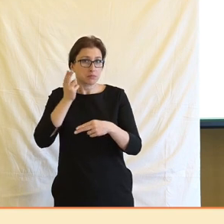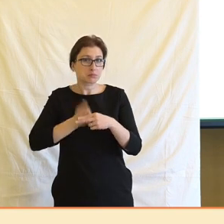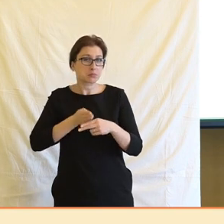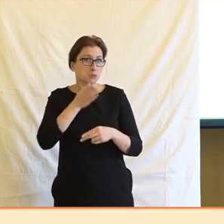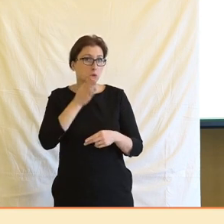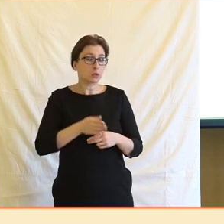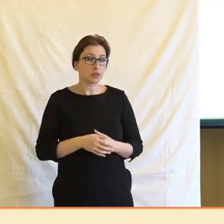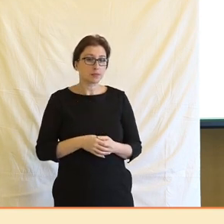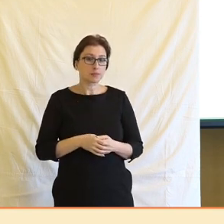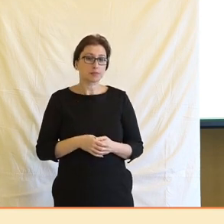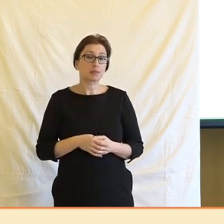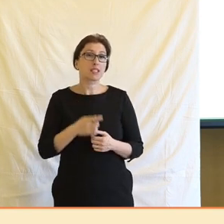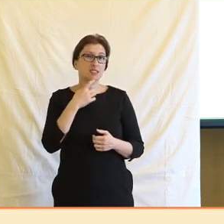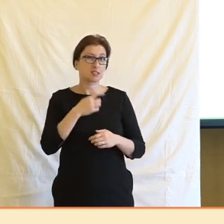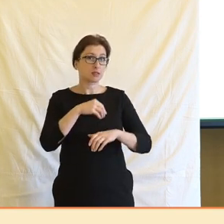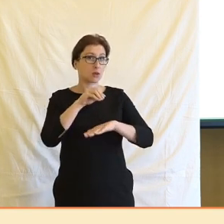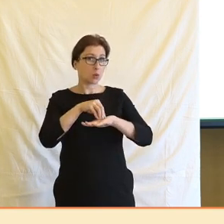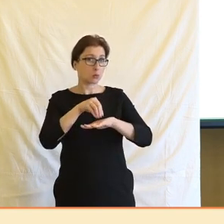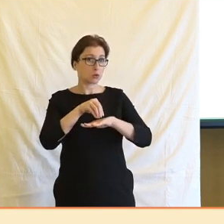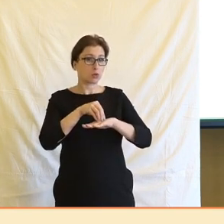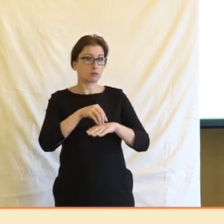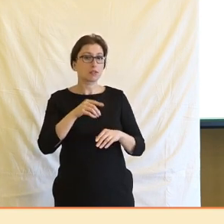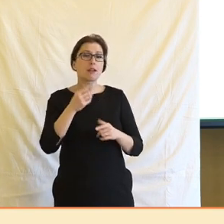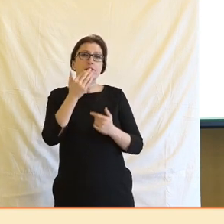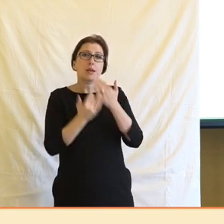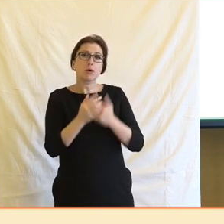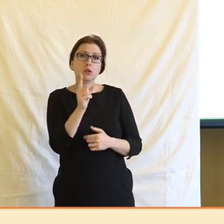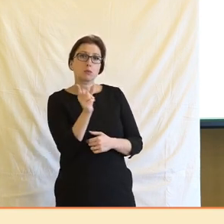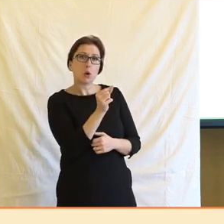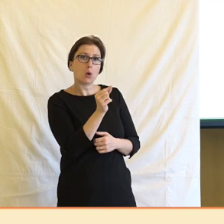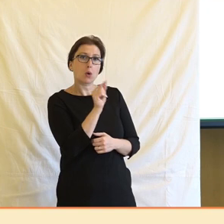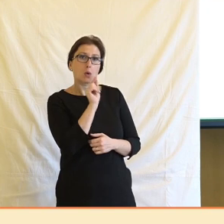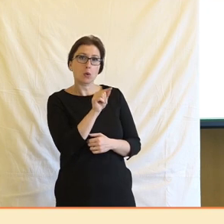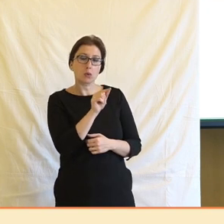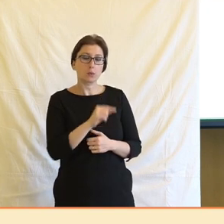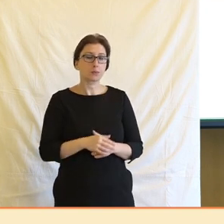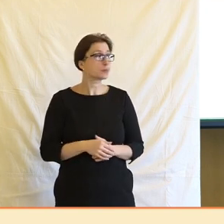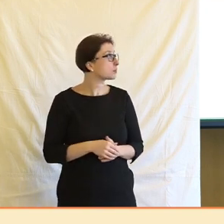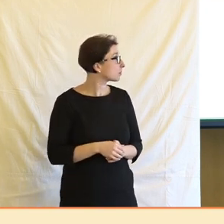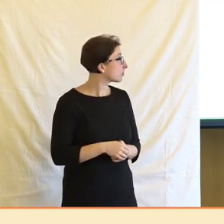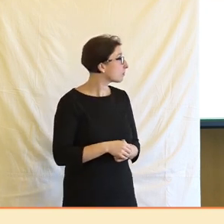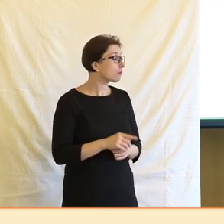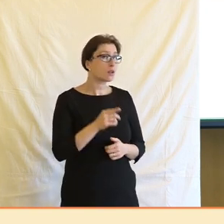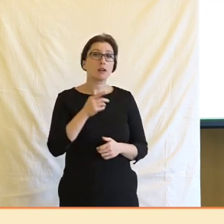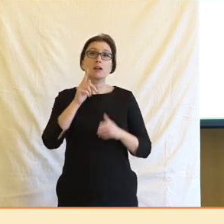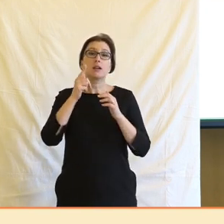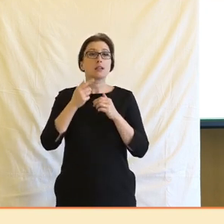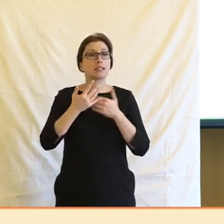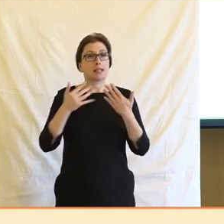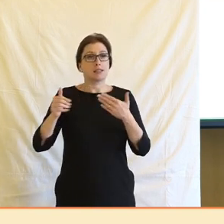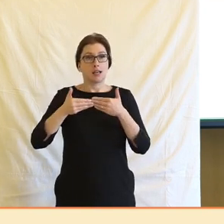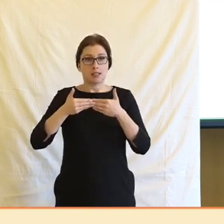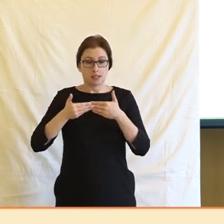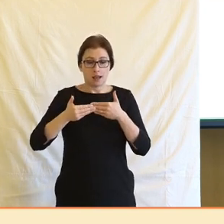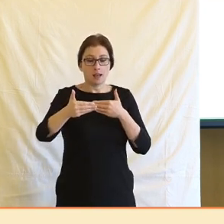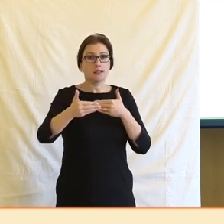a dovolil bych si vás upozornit, zejména na součet tohoto segmentu s tímto. To znamená, že v příštích deseti letech